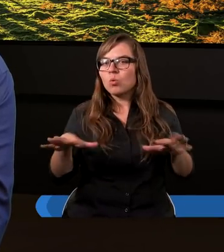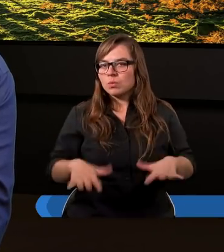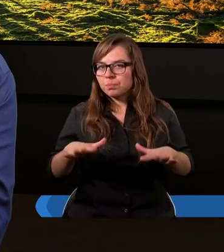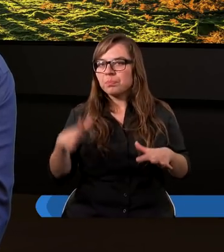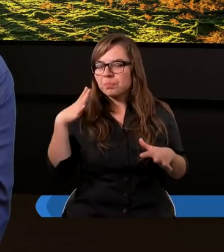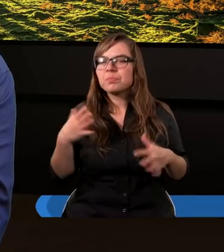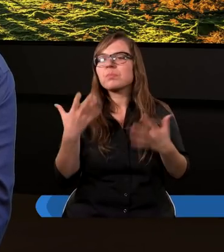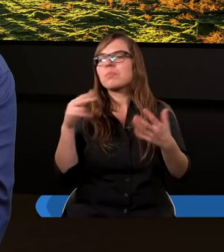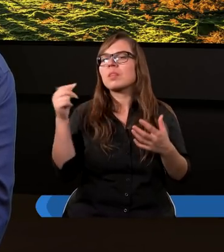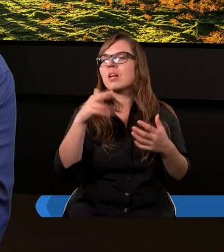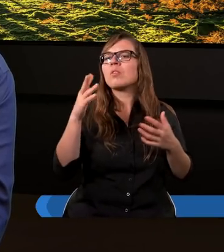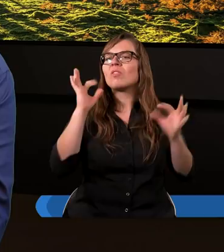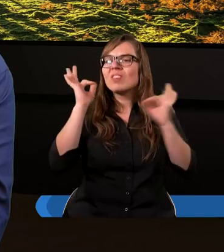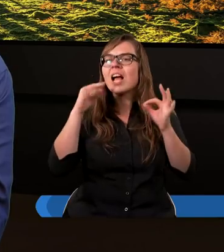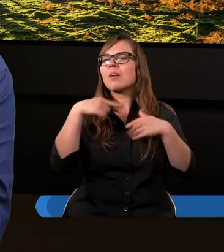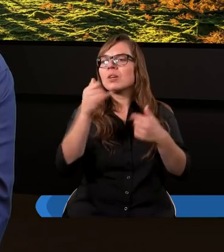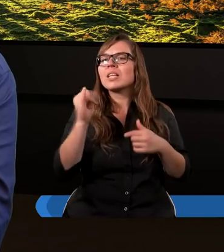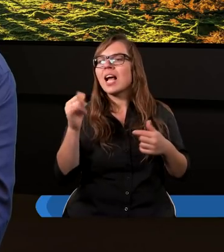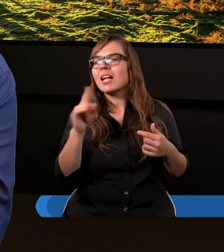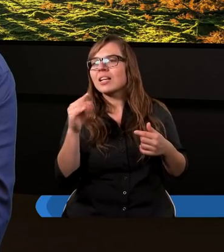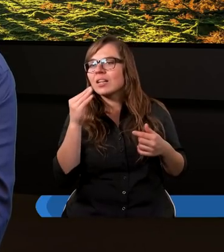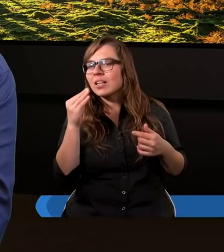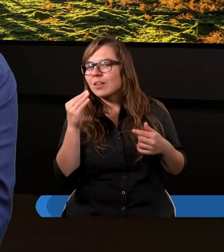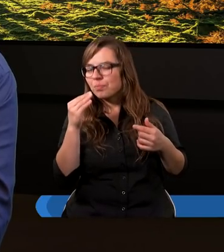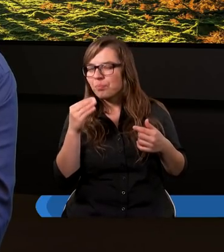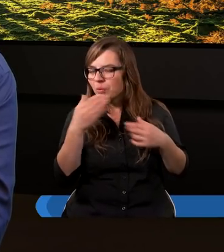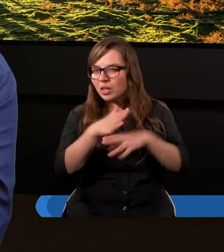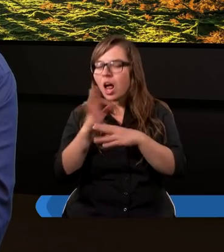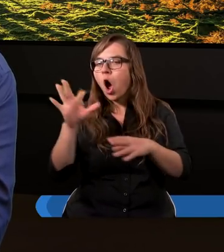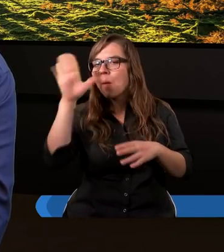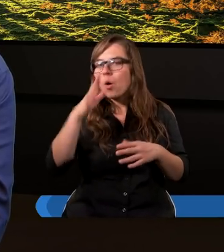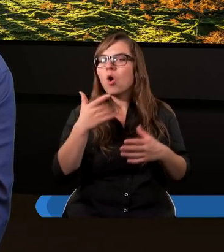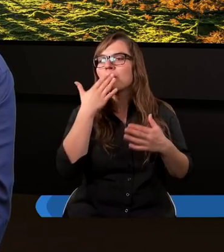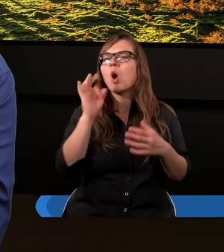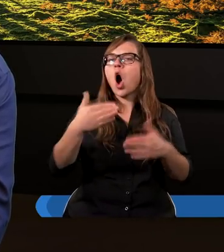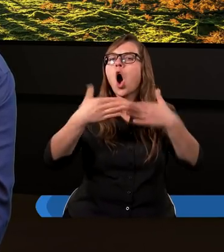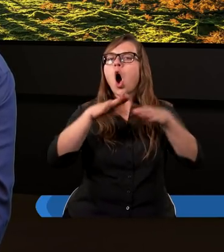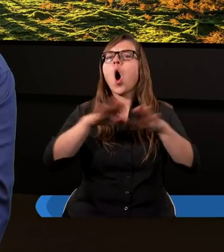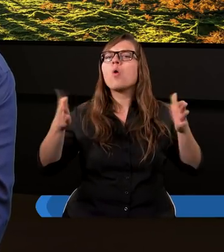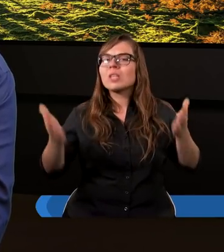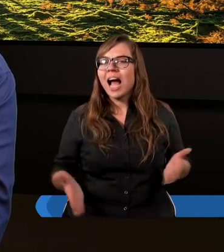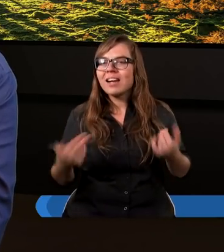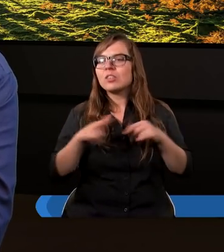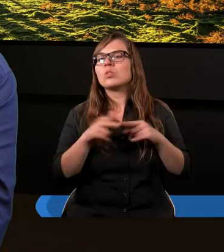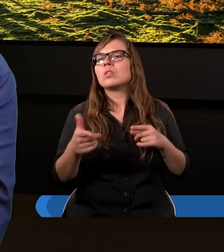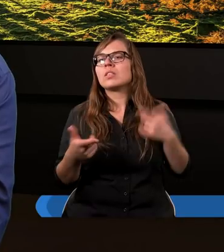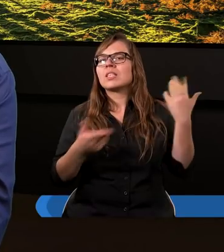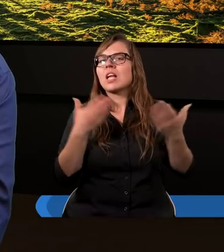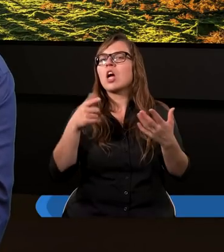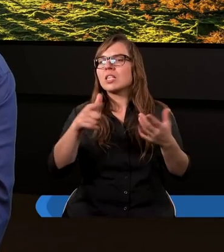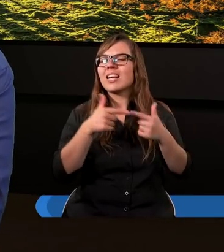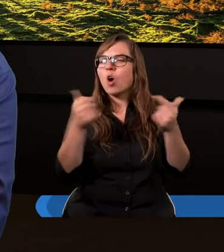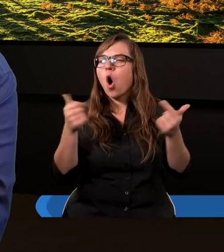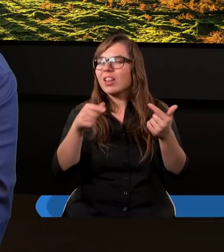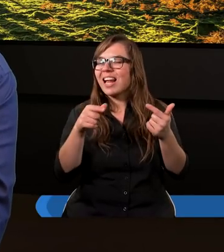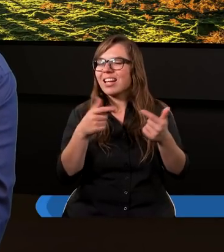przynosił również wieś o tym jednym, jedynym Bogu. Ołtarze, które zostawiał za sobą, jakby kontrast tego,